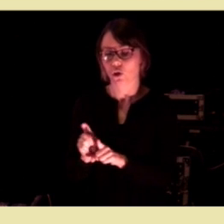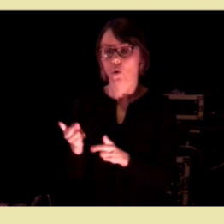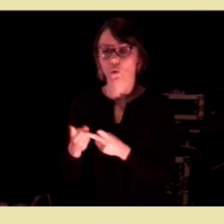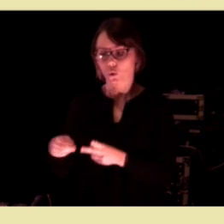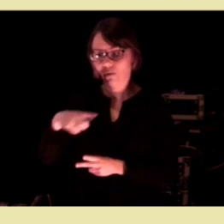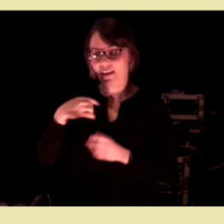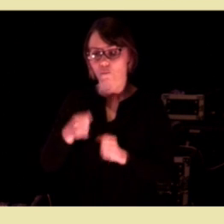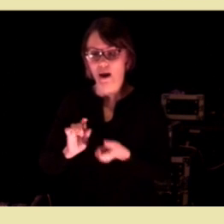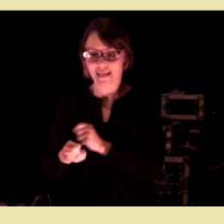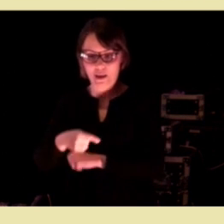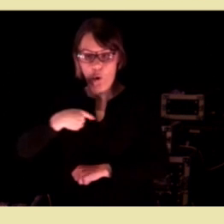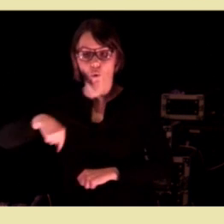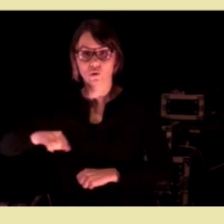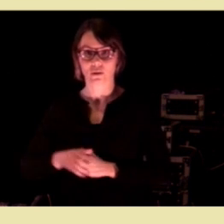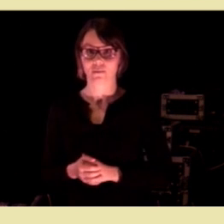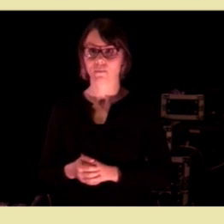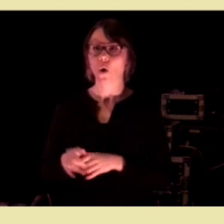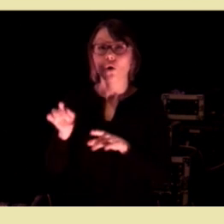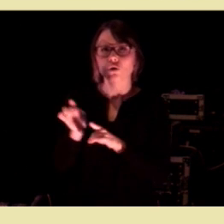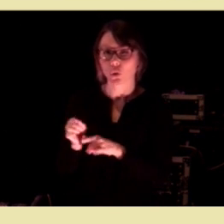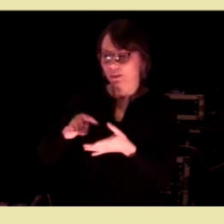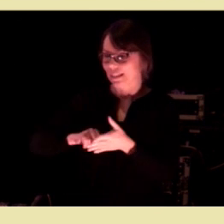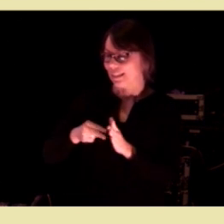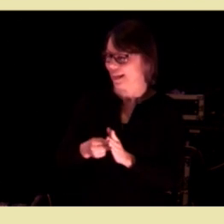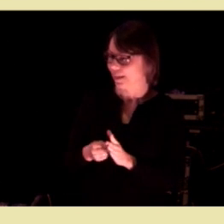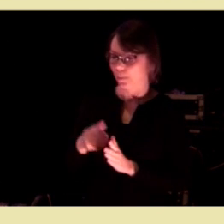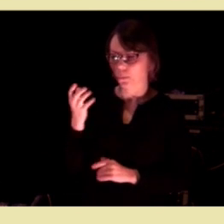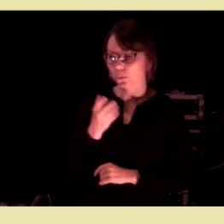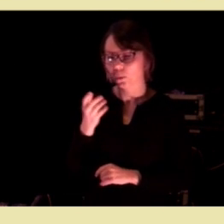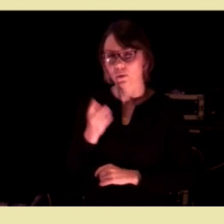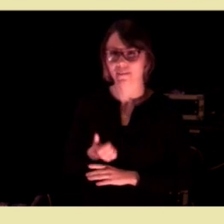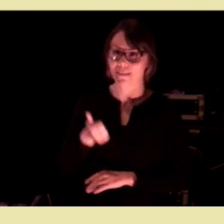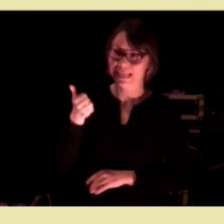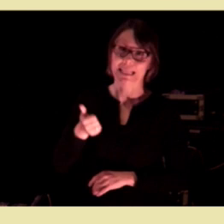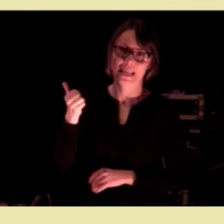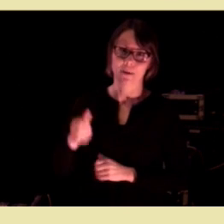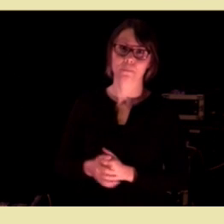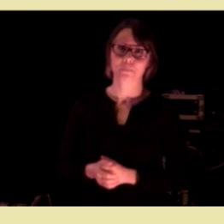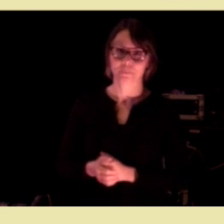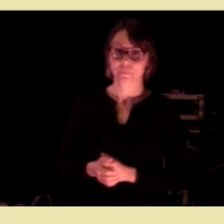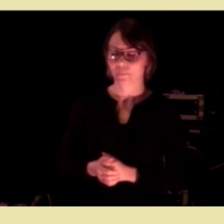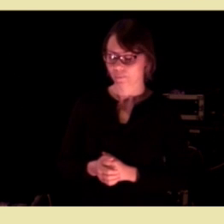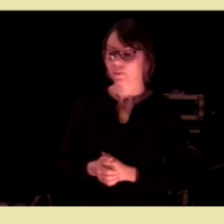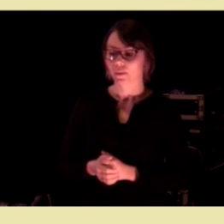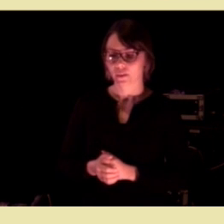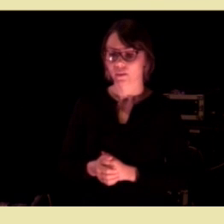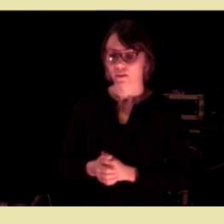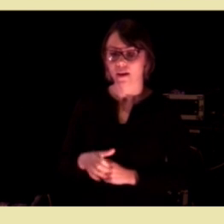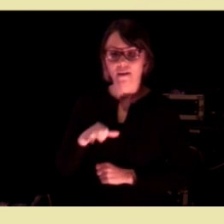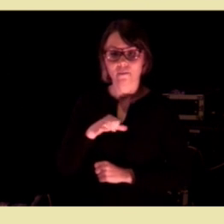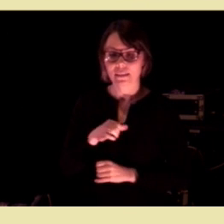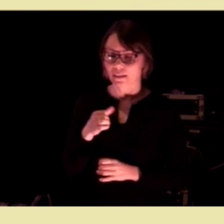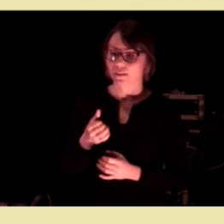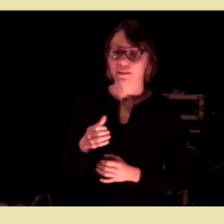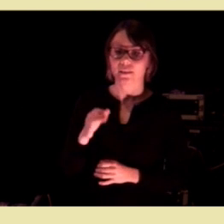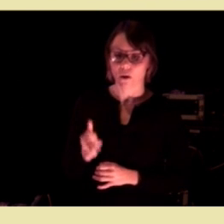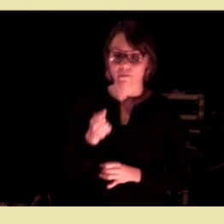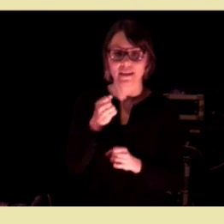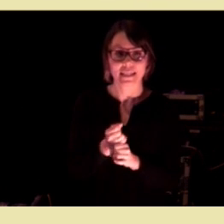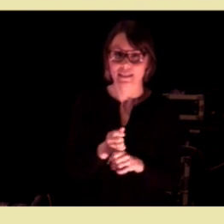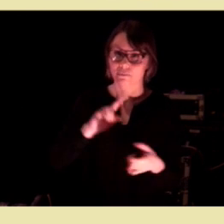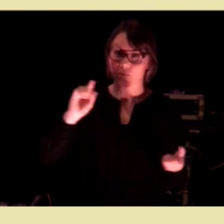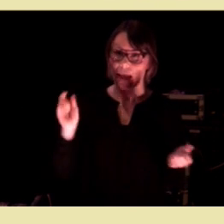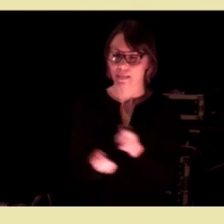endre oss. Og den innstillingen er utrolig viktig. Det er ingen tvil om at virkeligheten har